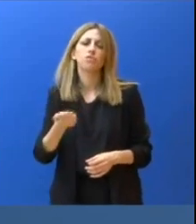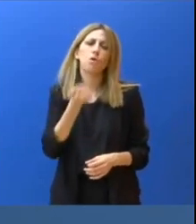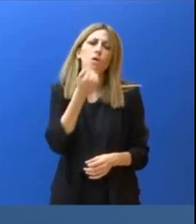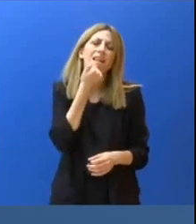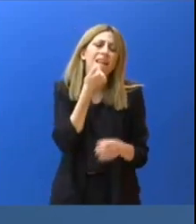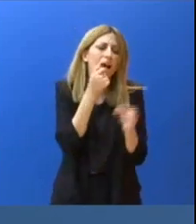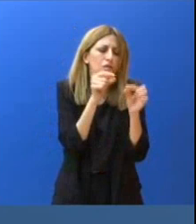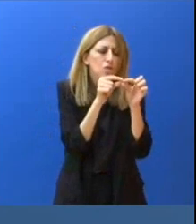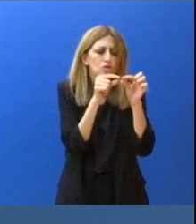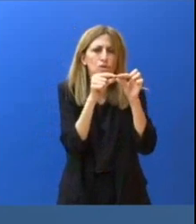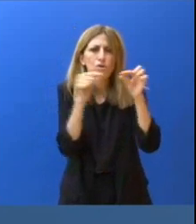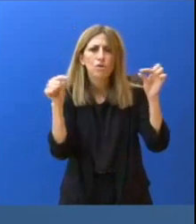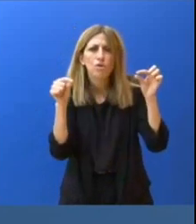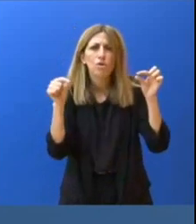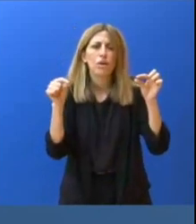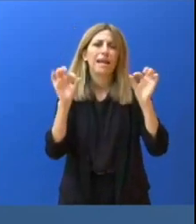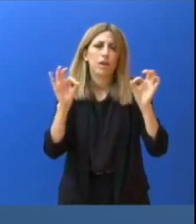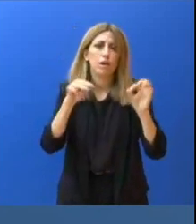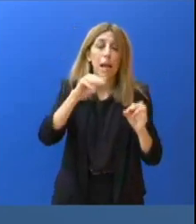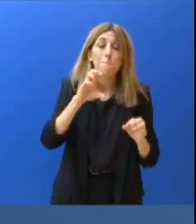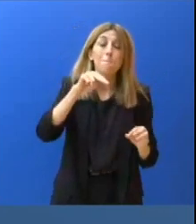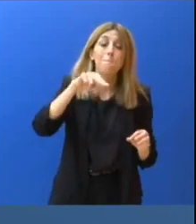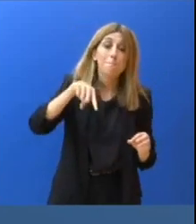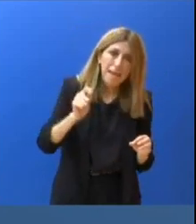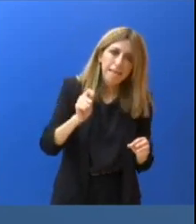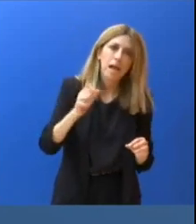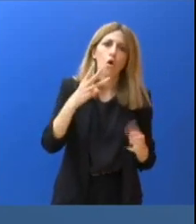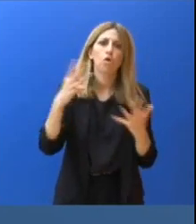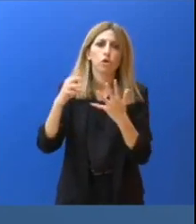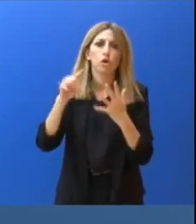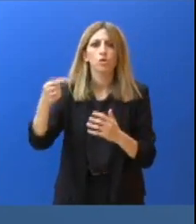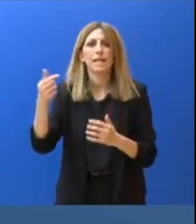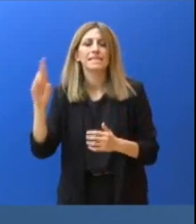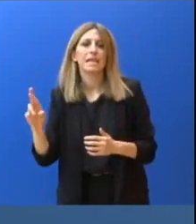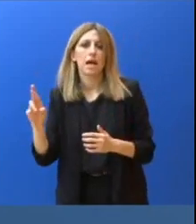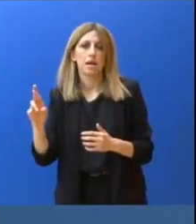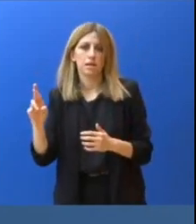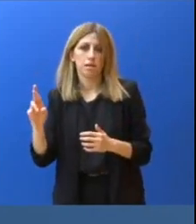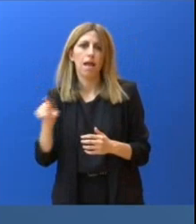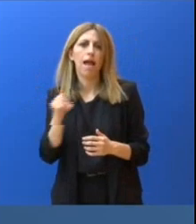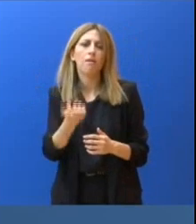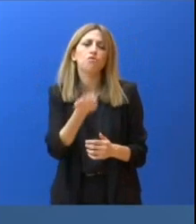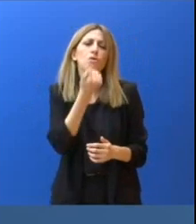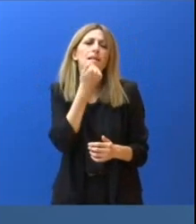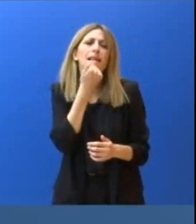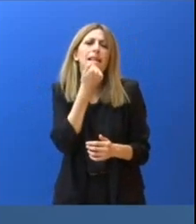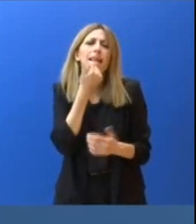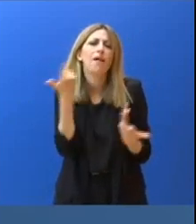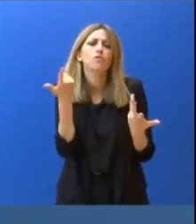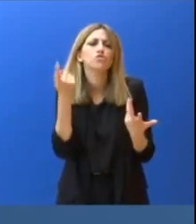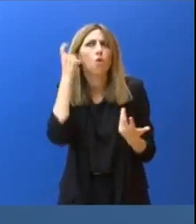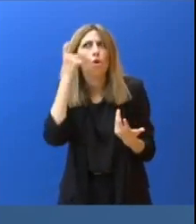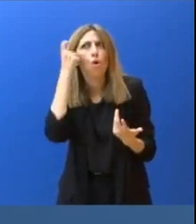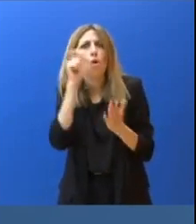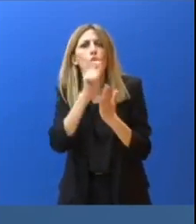γνωστό site. Το σωστό είναι menda88.gr. Όποιος έχει καλή διάθεση θα μπορούσε αυτό να το δει από την πρώτη στιγμή. Όσον αφορά το τρίτο